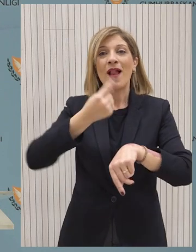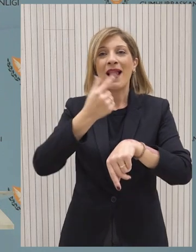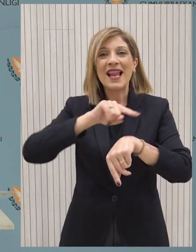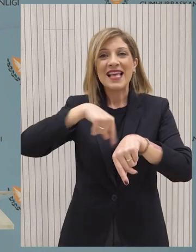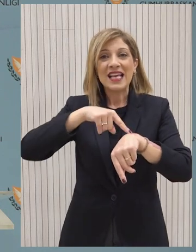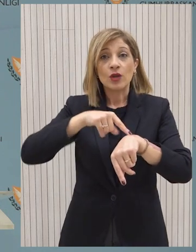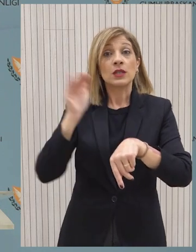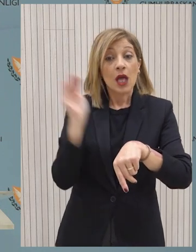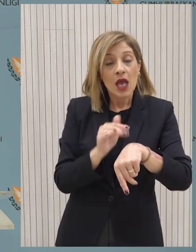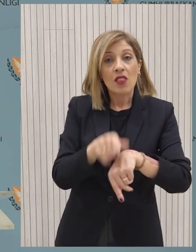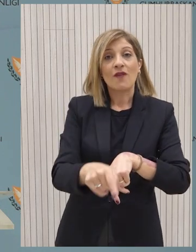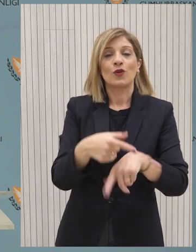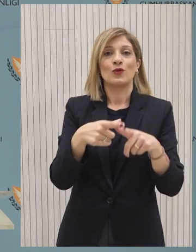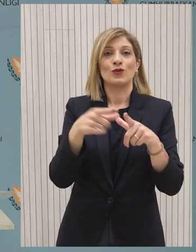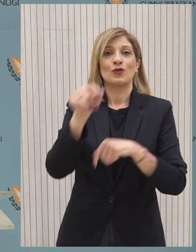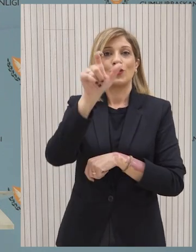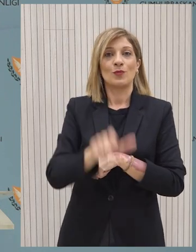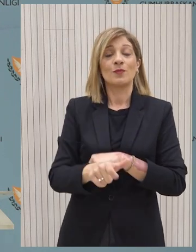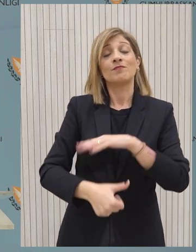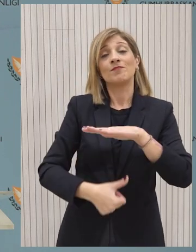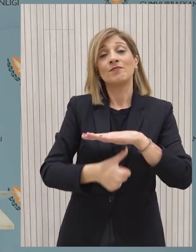επισκέφθηκε τη χώρα μας για ιστορική κατανάλωση.